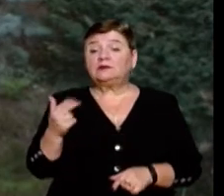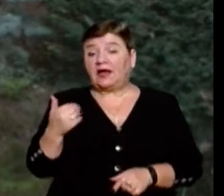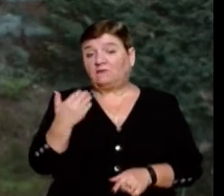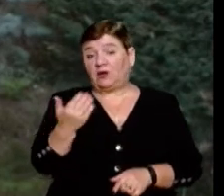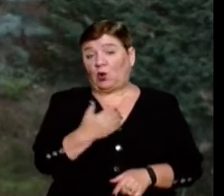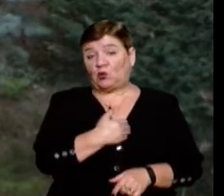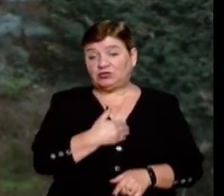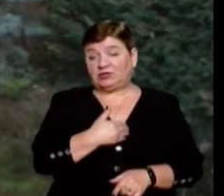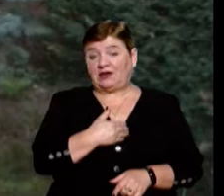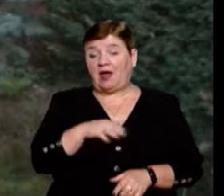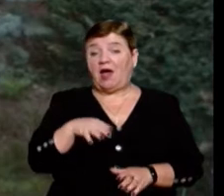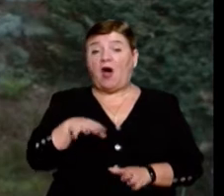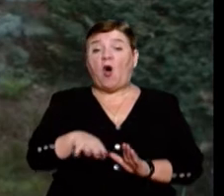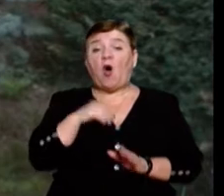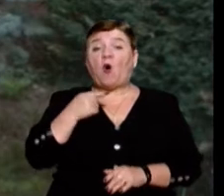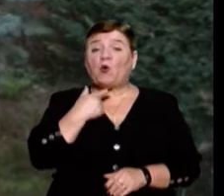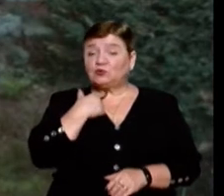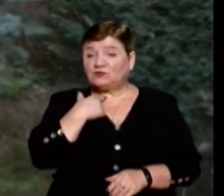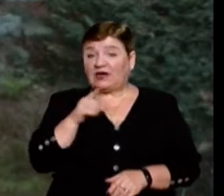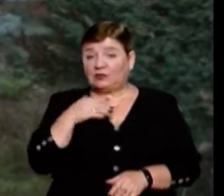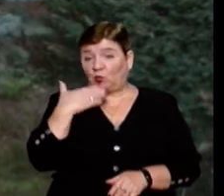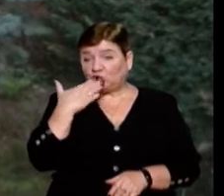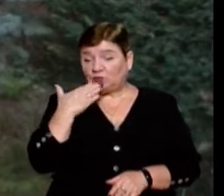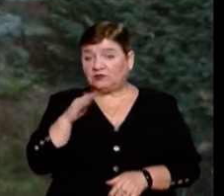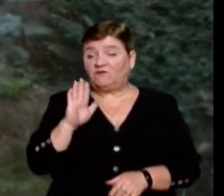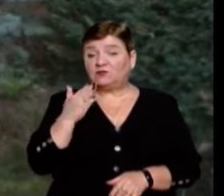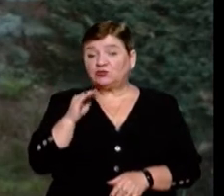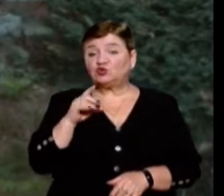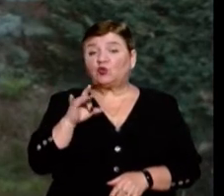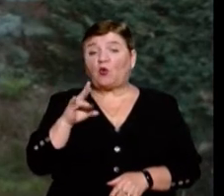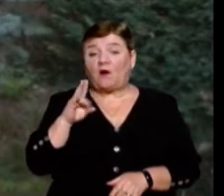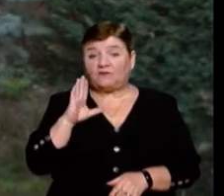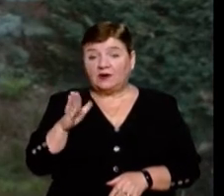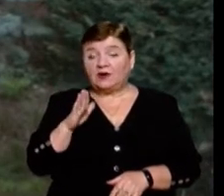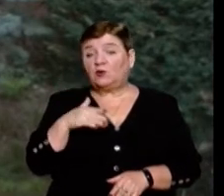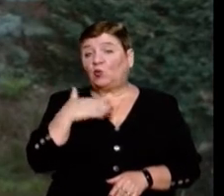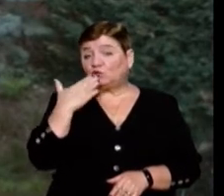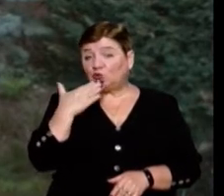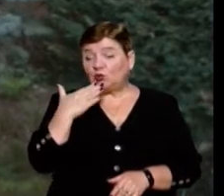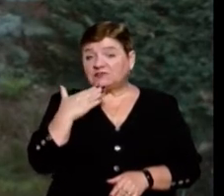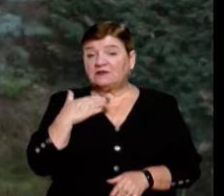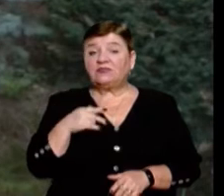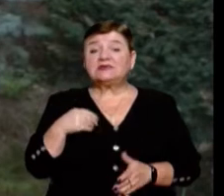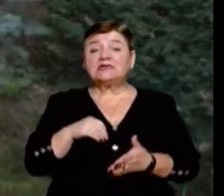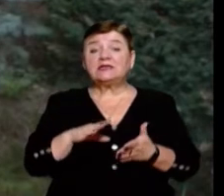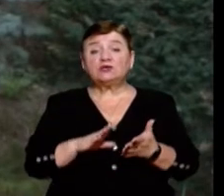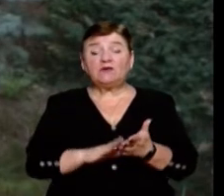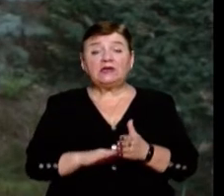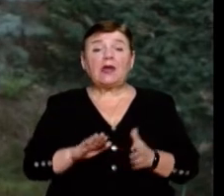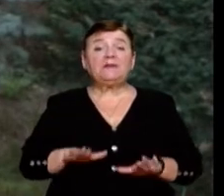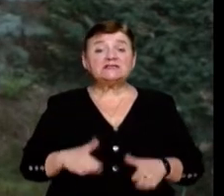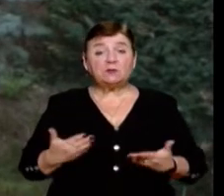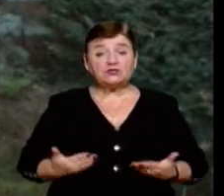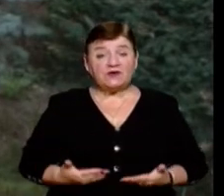Про це розповів начальник цього відділу в Ужгороді Григорій Жирков. До прикладу, ви не з Ужгорода і не тут зареєстровано ваше місце